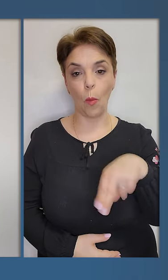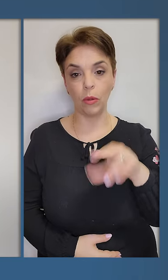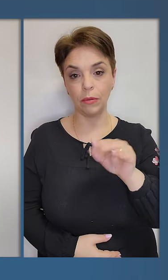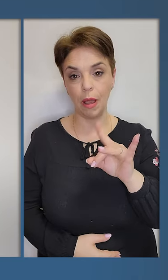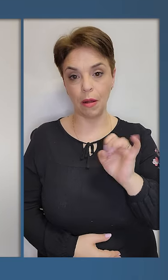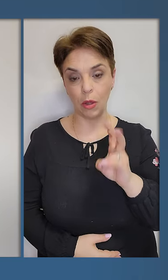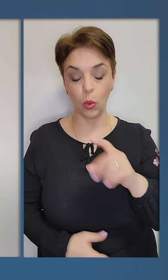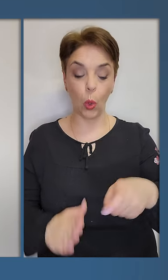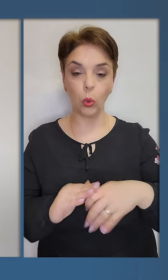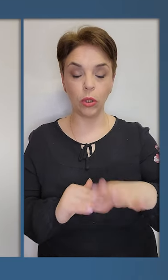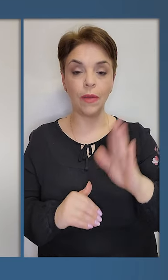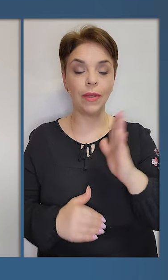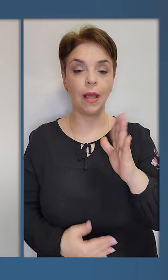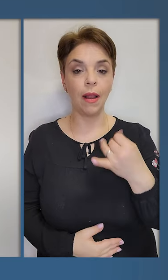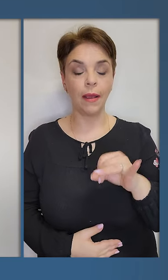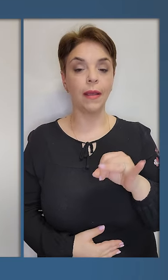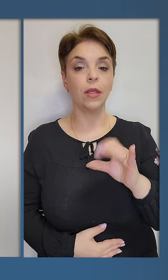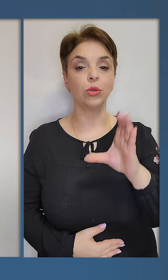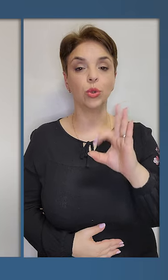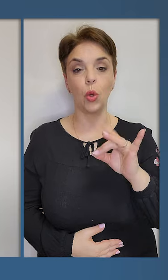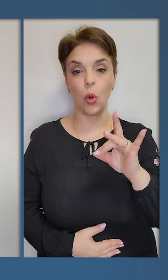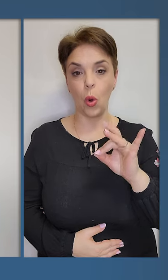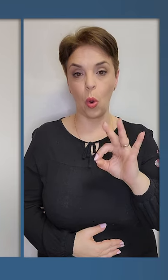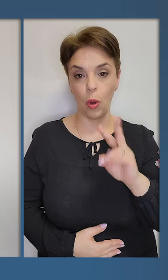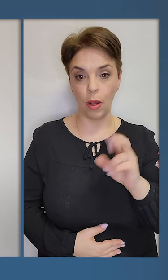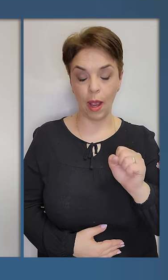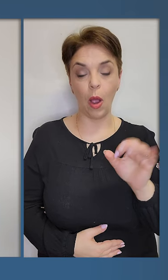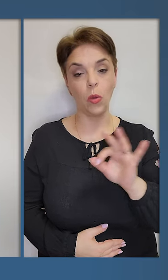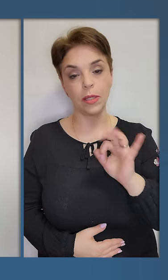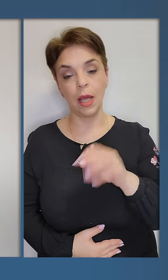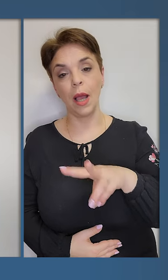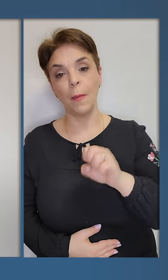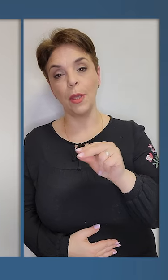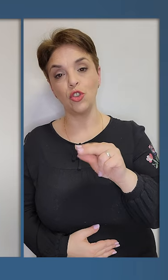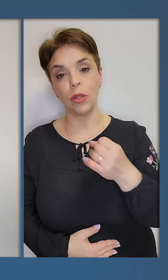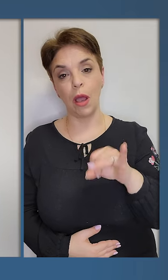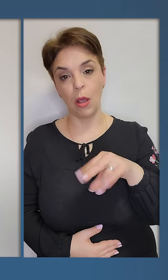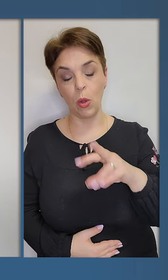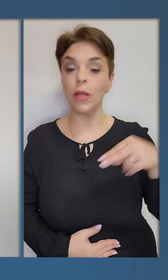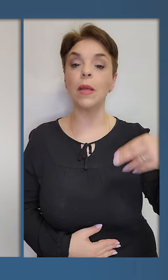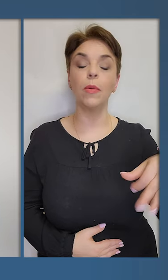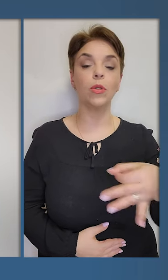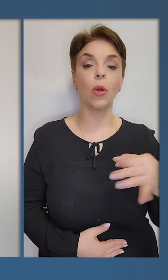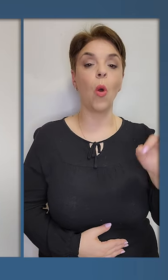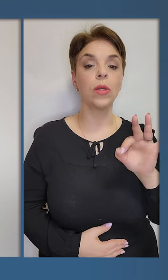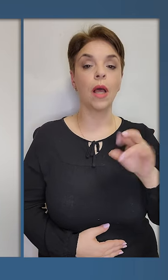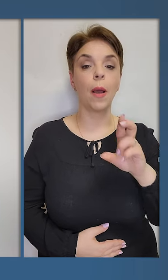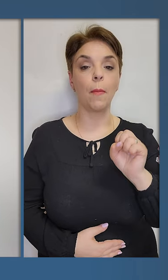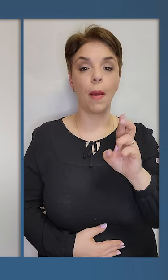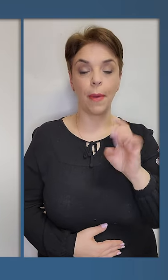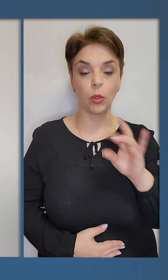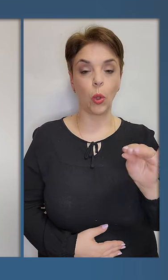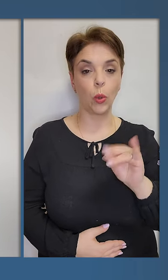Анатолій Бондаренко, Донеччина, Віталій Сорокота, Олександр Мечтайло, Заборізька область,